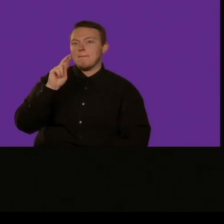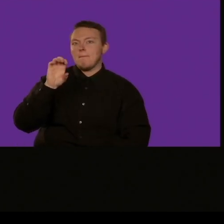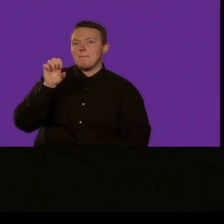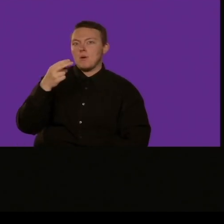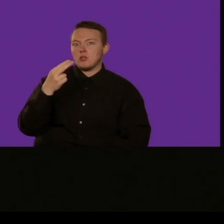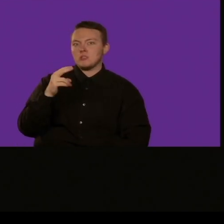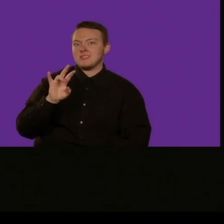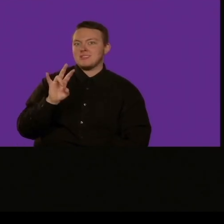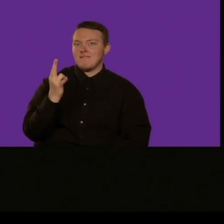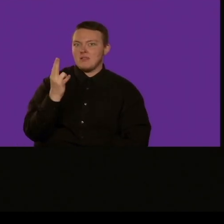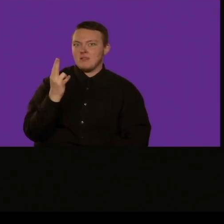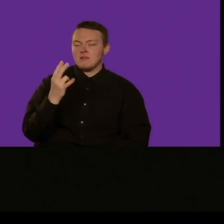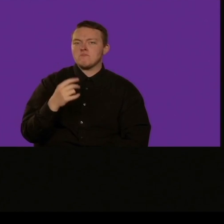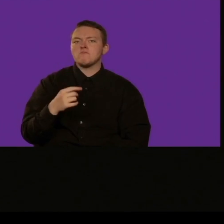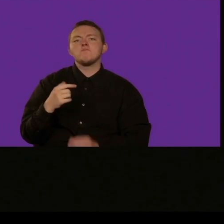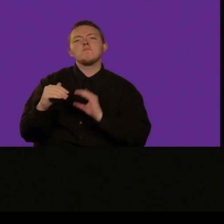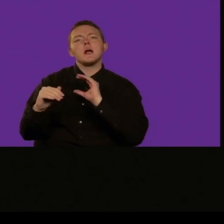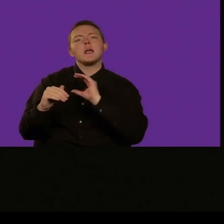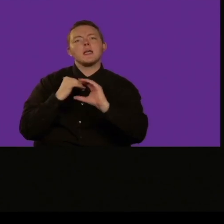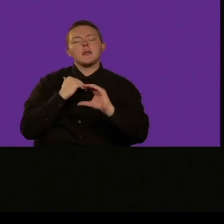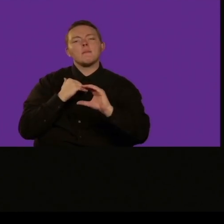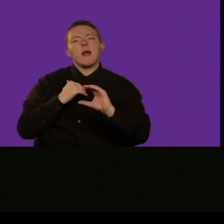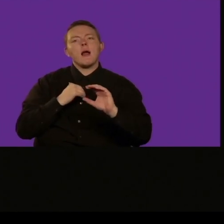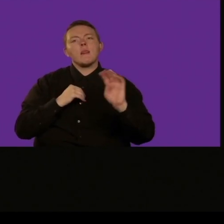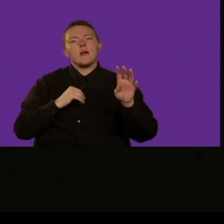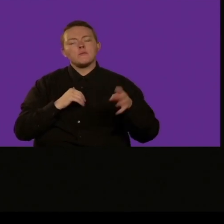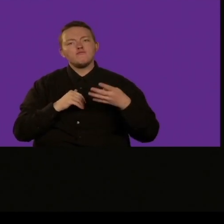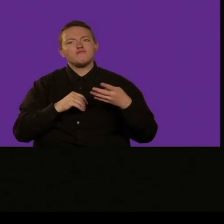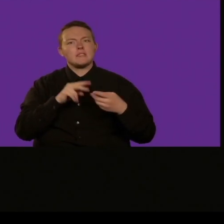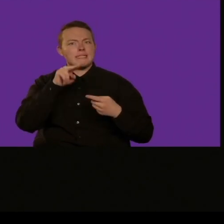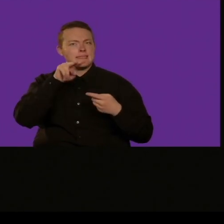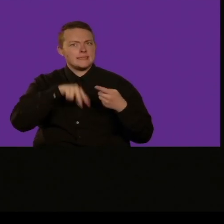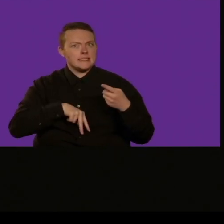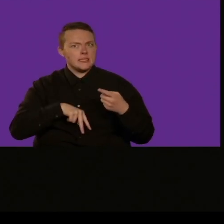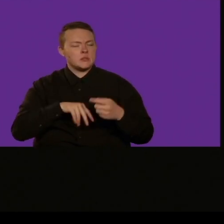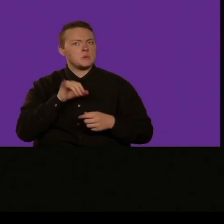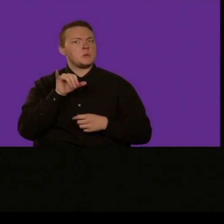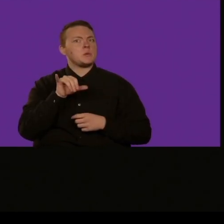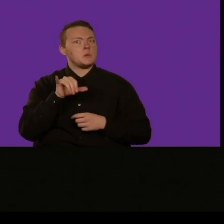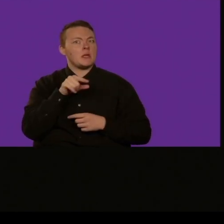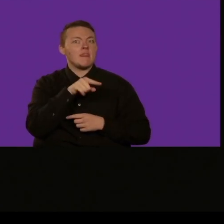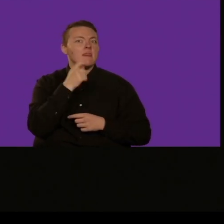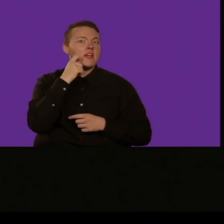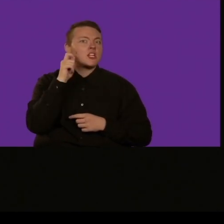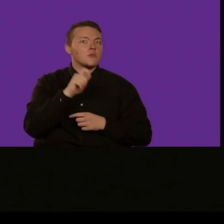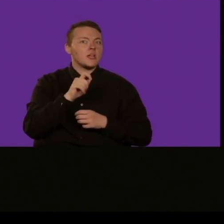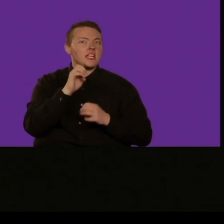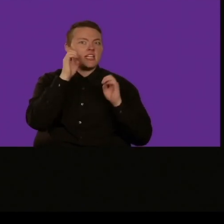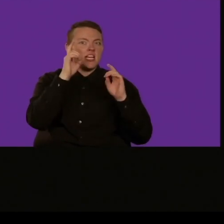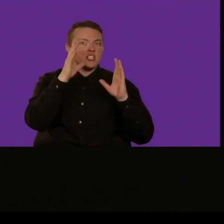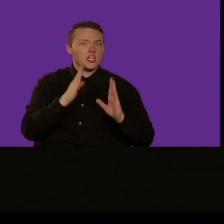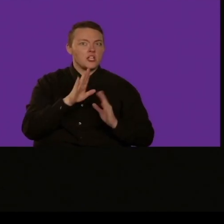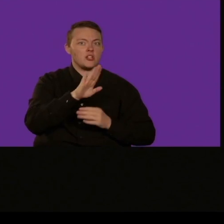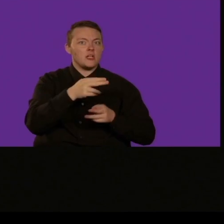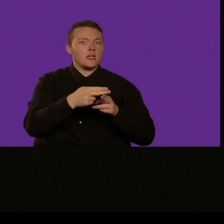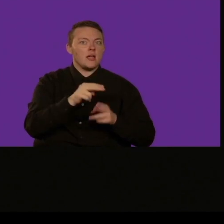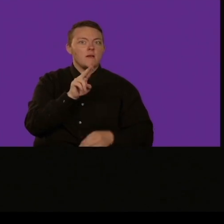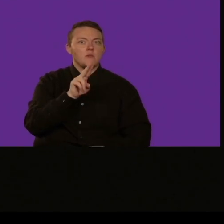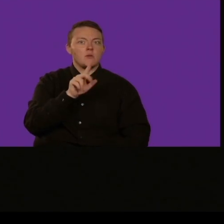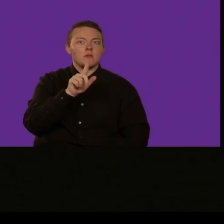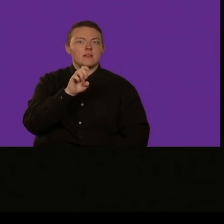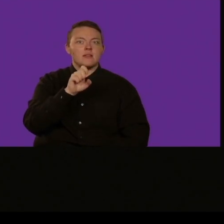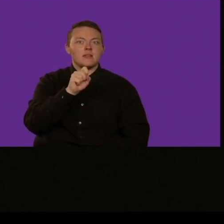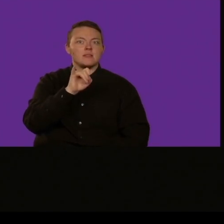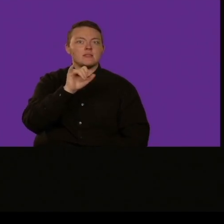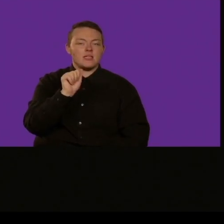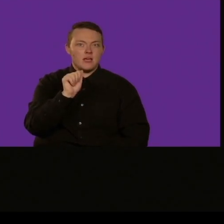il messaggio di Elisia questa educatrice è arrivata dopo che Russia era entrata a invadere Ucrania il suo